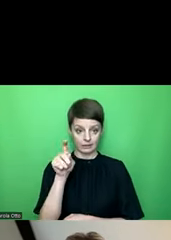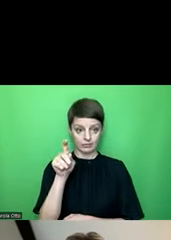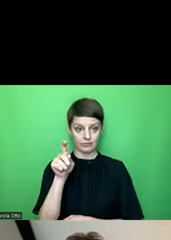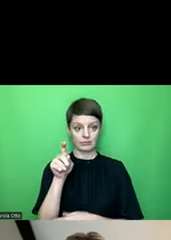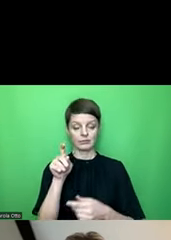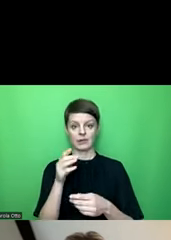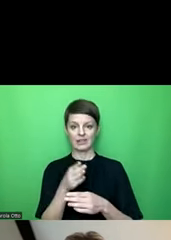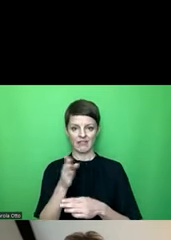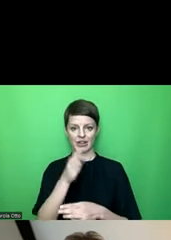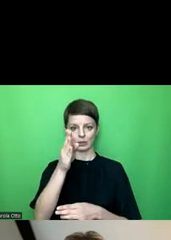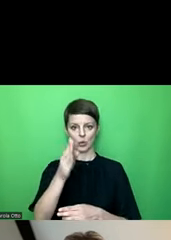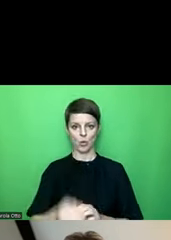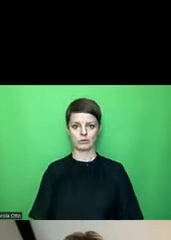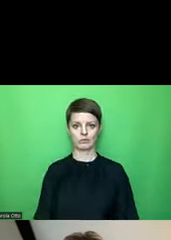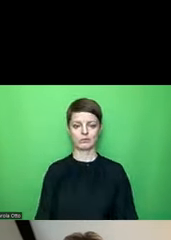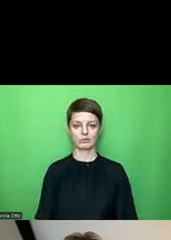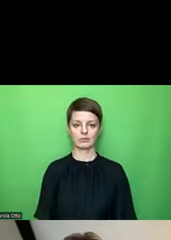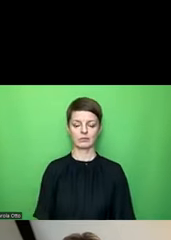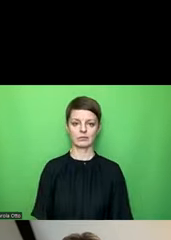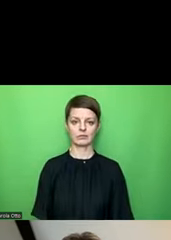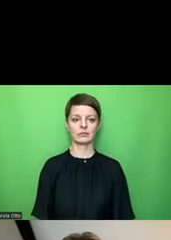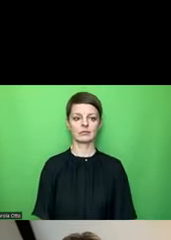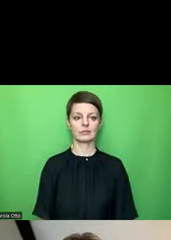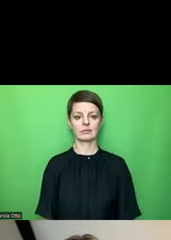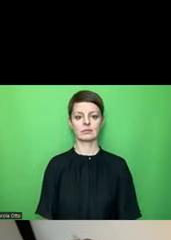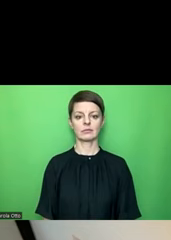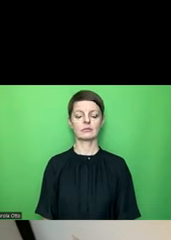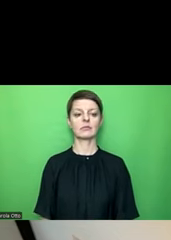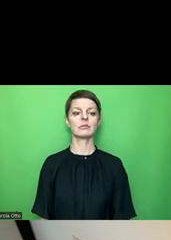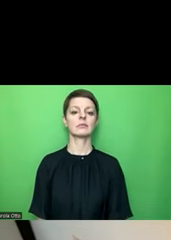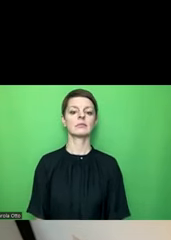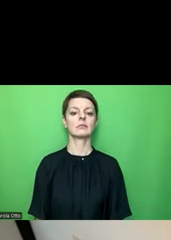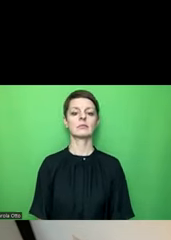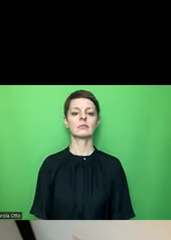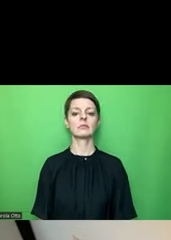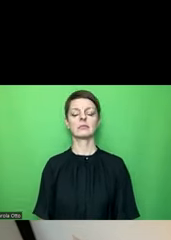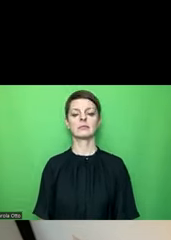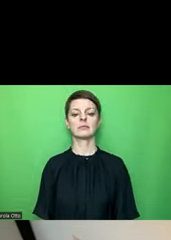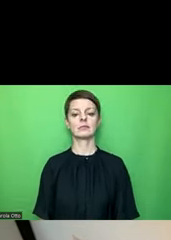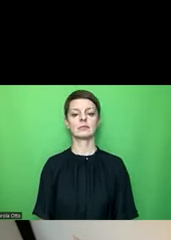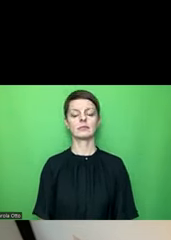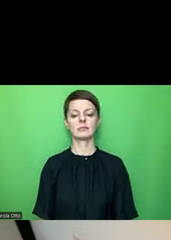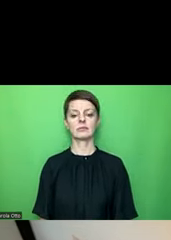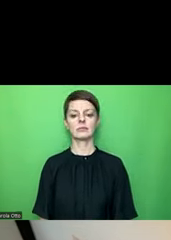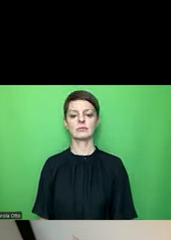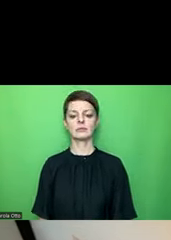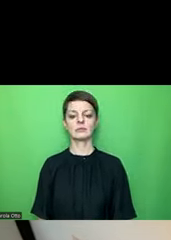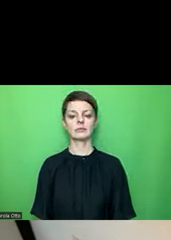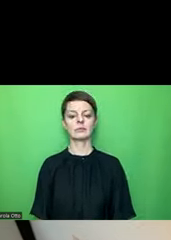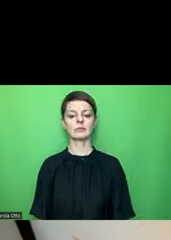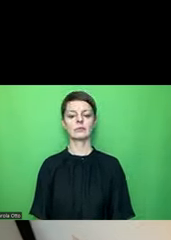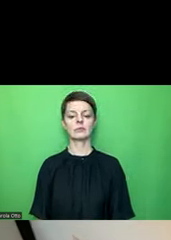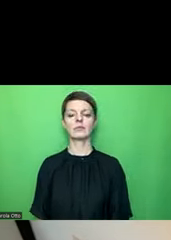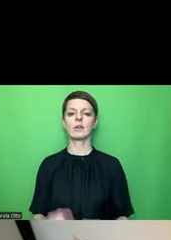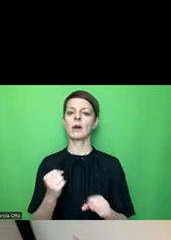Navigation anklicken. Das ist ein Button und der öffnet mir jetzt ähnlich, wie das bei Word auch möglich